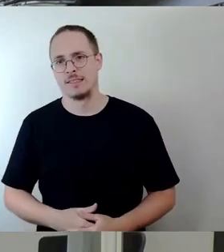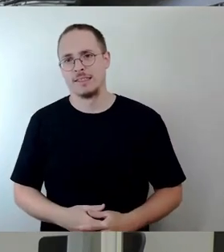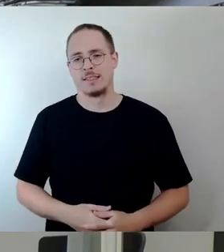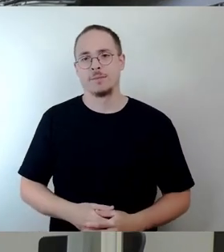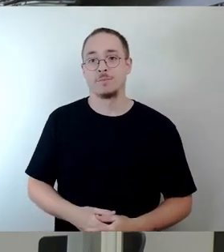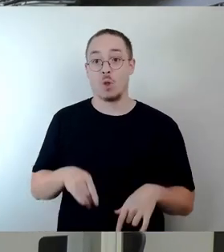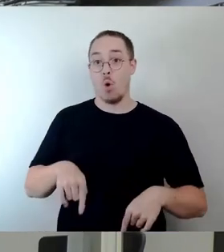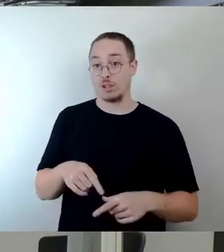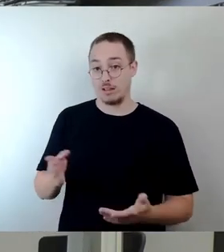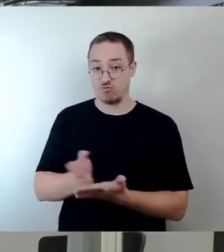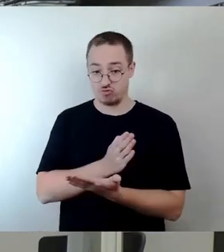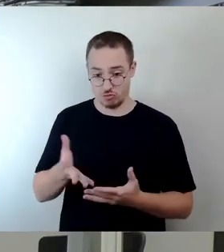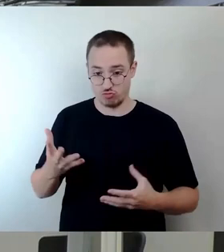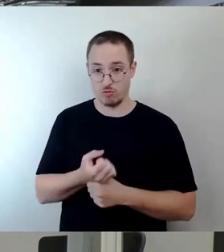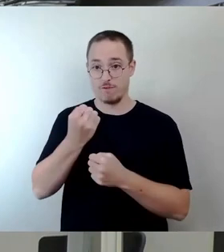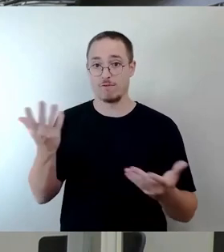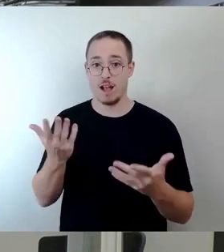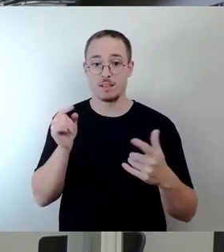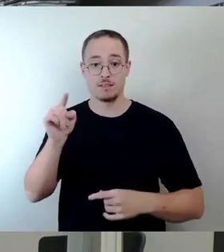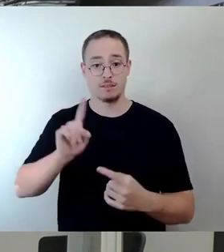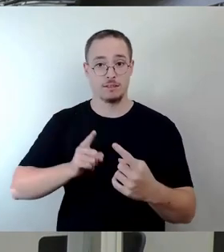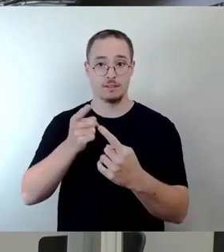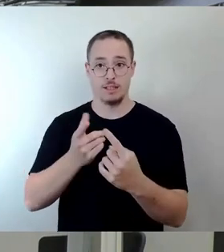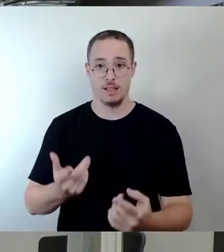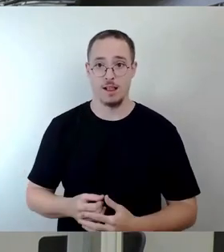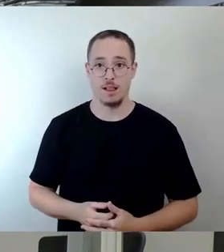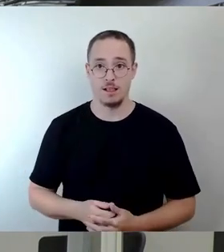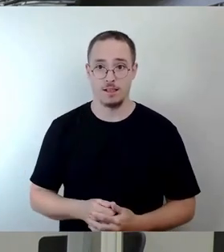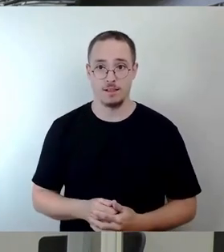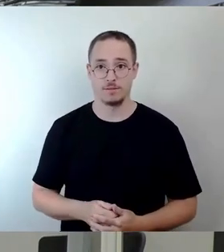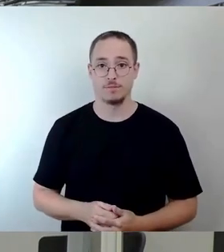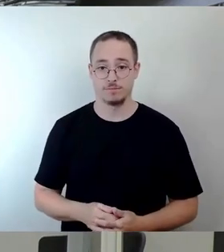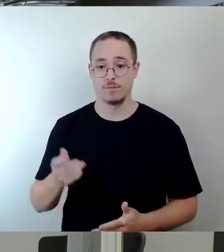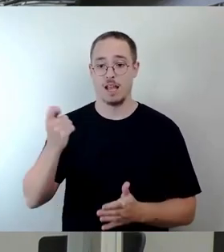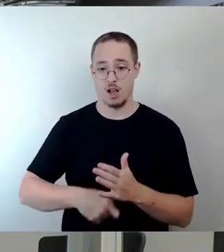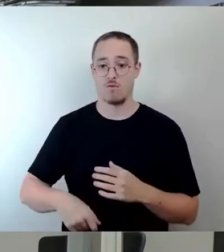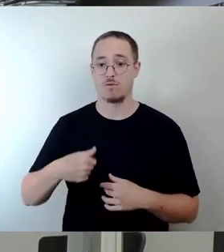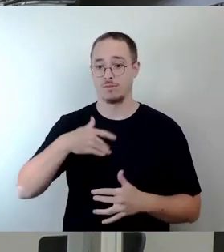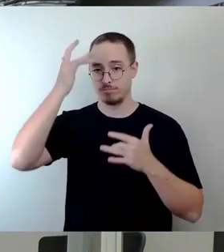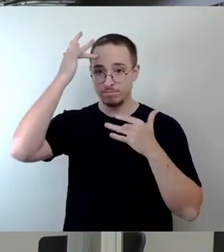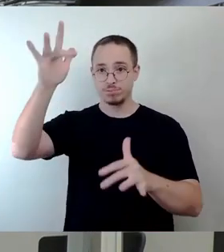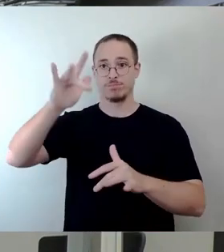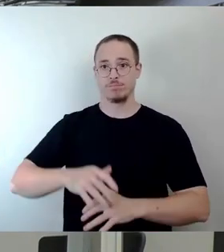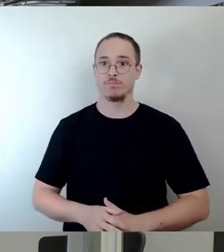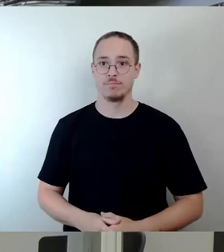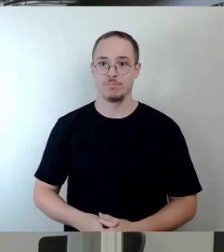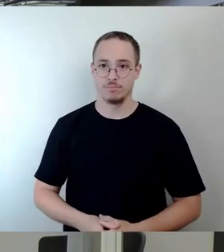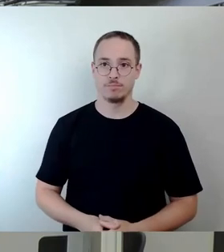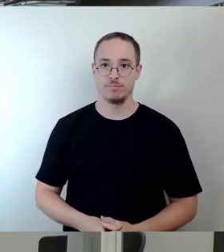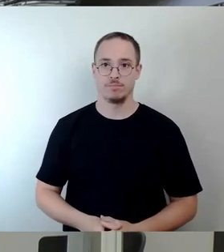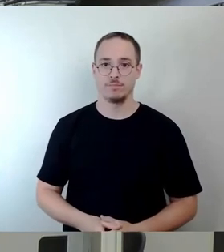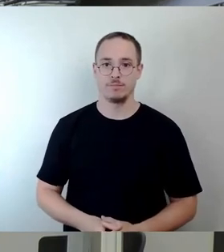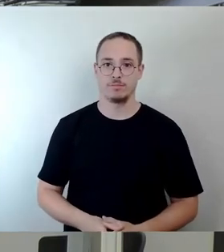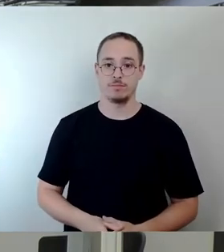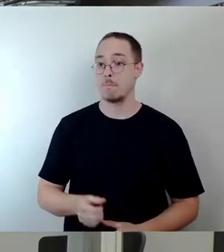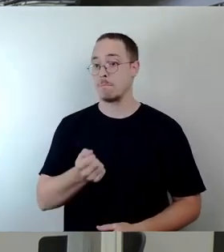dazu führen wird, dass wir diesem Kauf zustimmen werden. Wir haben mehrere Gründe dafür. Zum